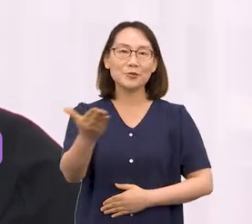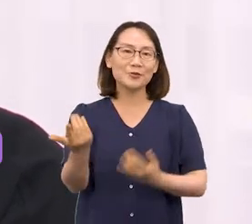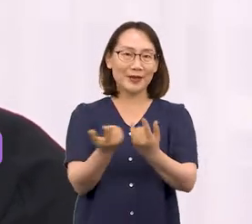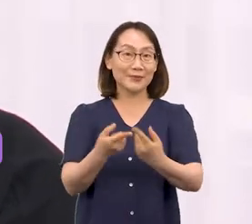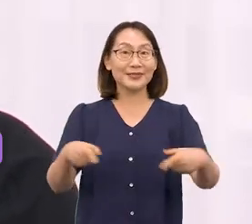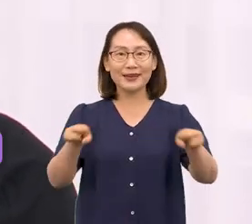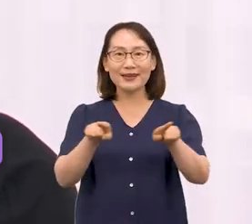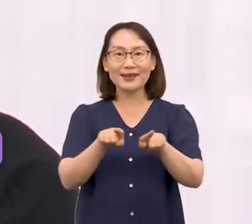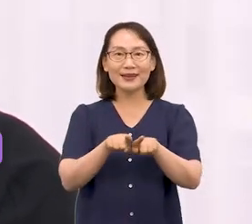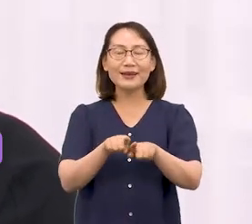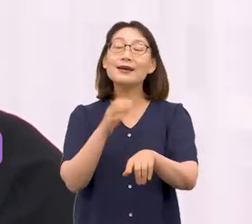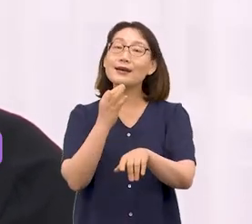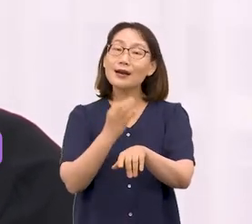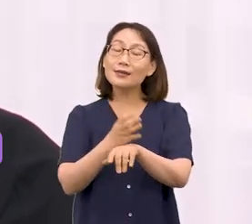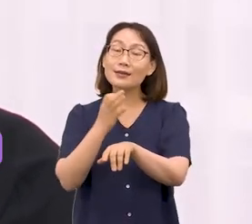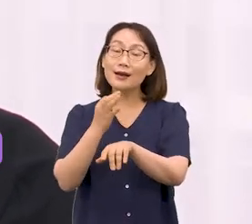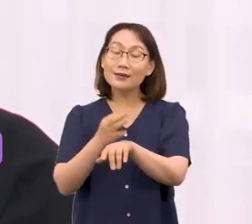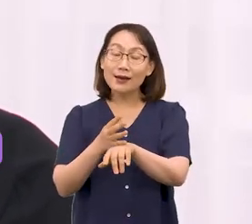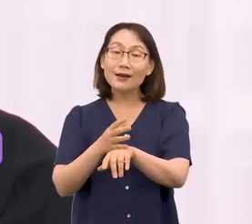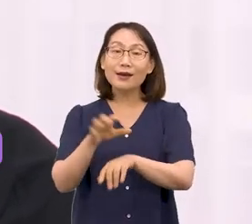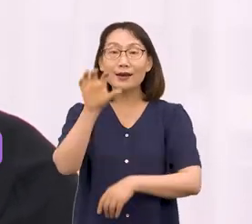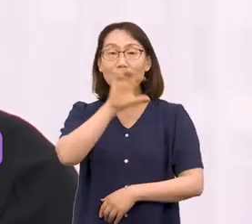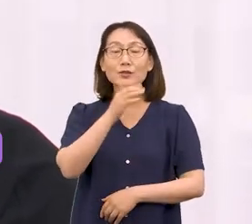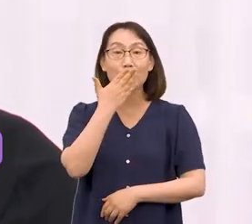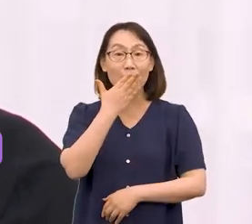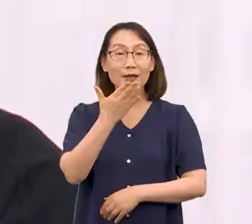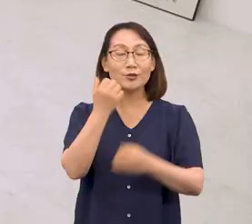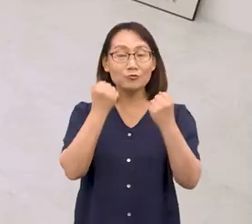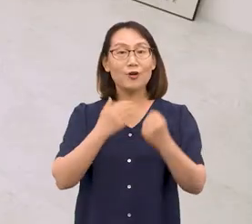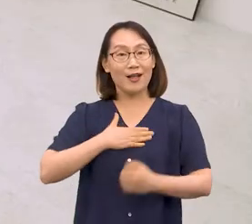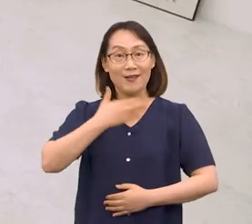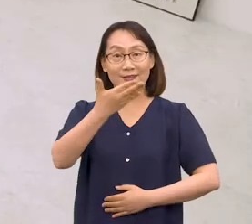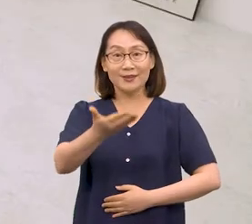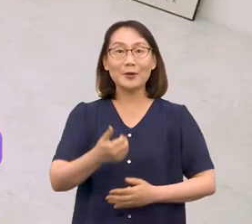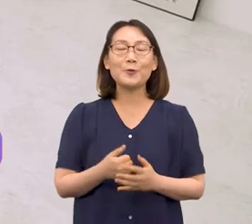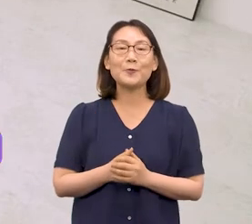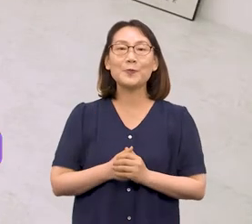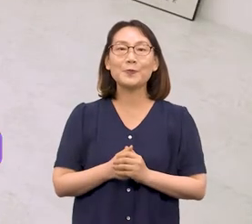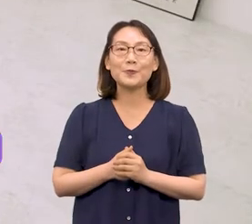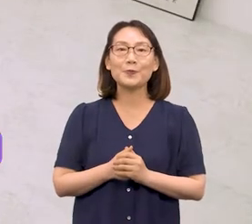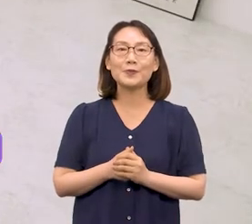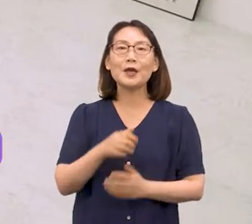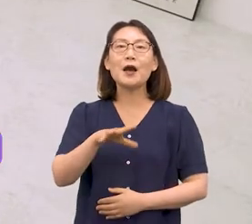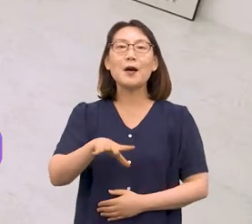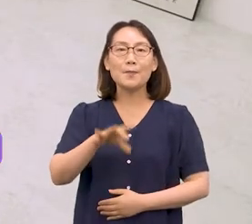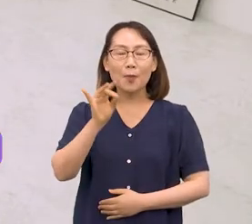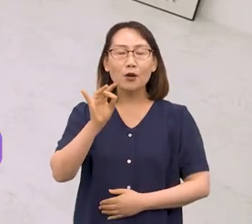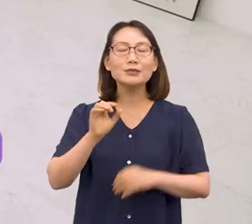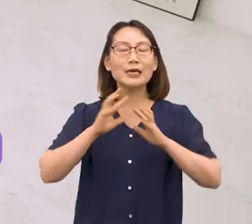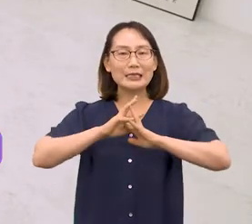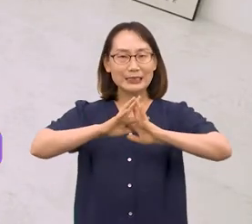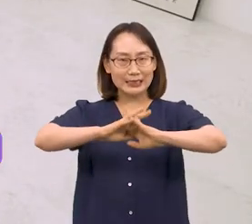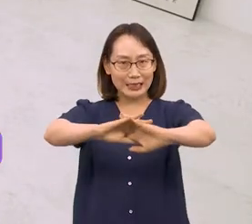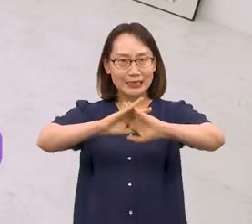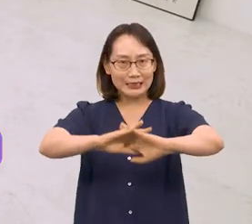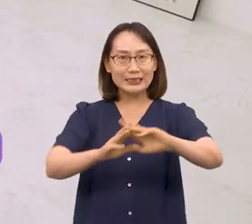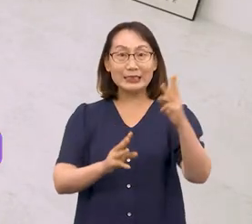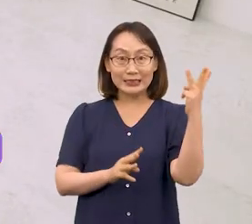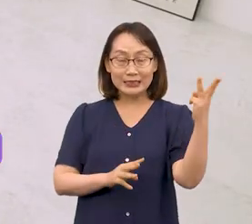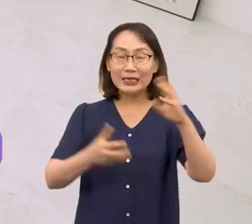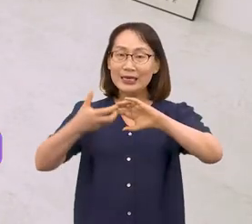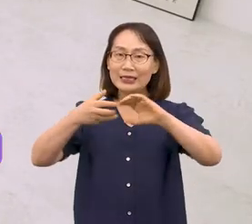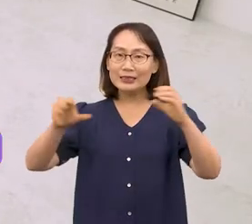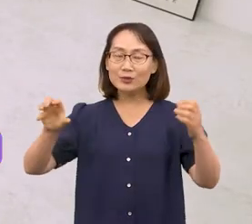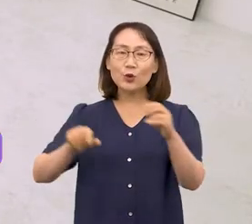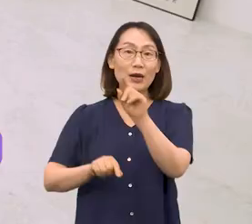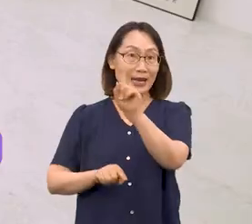함께 간단하게 할 수 있는 운동을 준비해봤습니다. 우선 상체 스트레칭 두 가지랑 근력운동 한